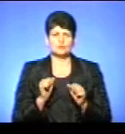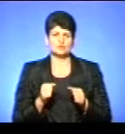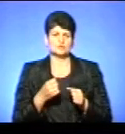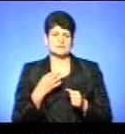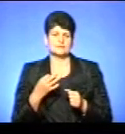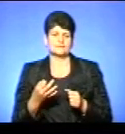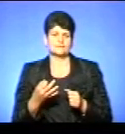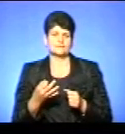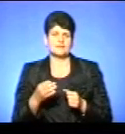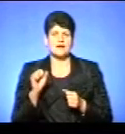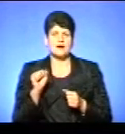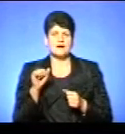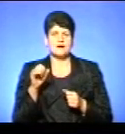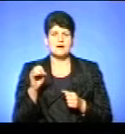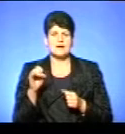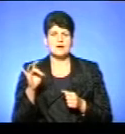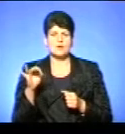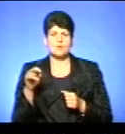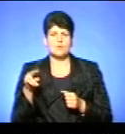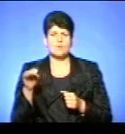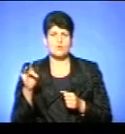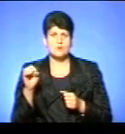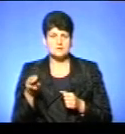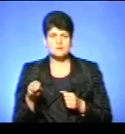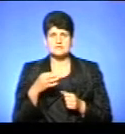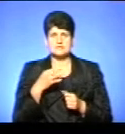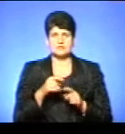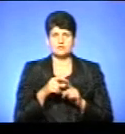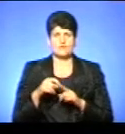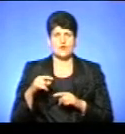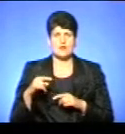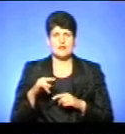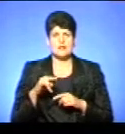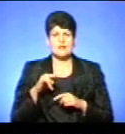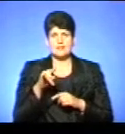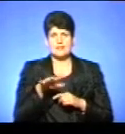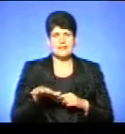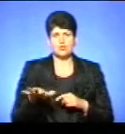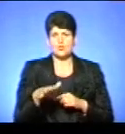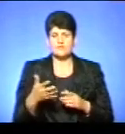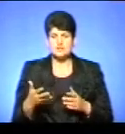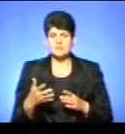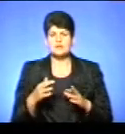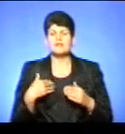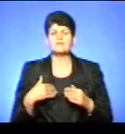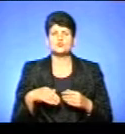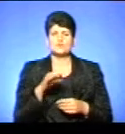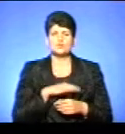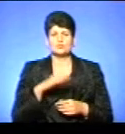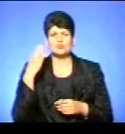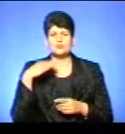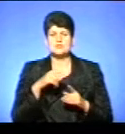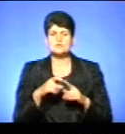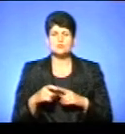навести, ну, хай буде аеропорт і литовище. Якщо є прекрасне українське слово, то чи варто користуватися словом іншомовного походження?